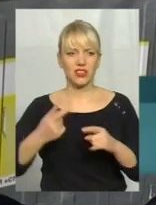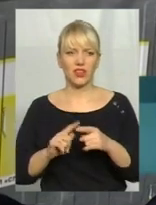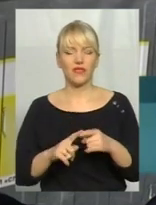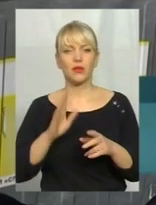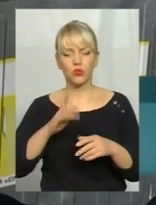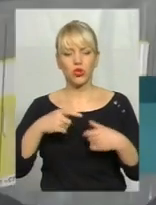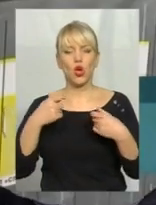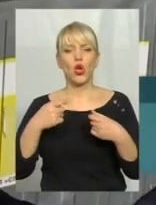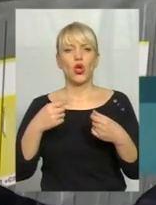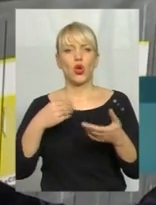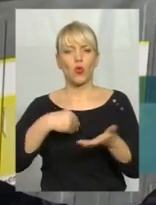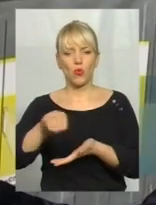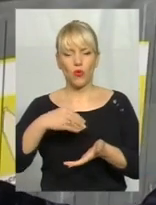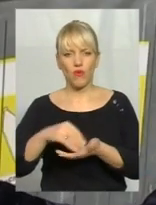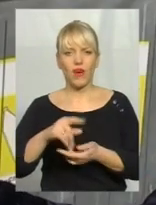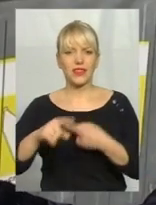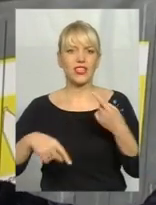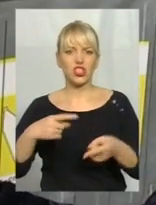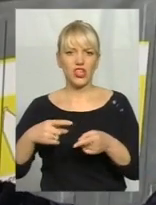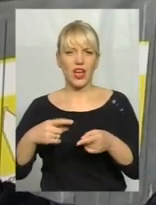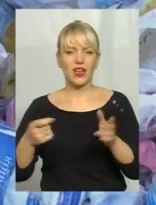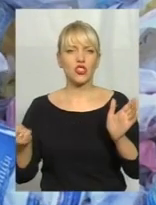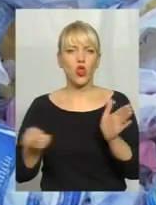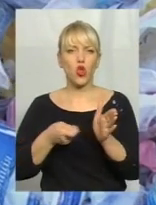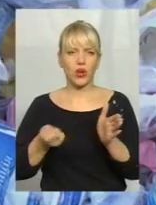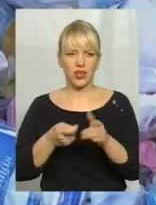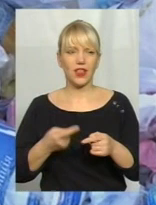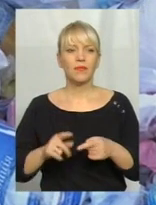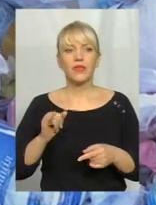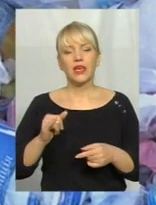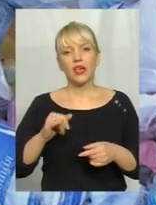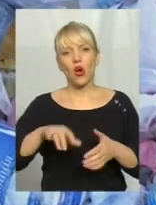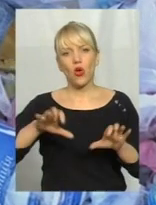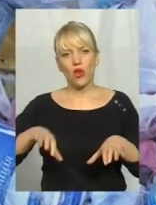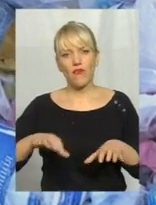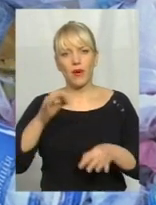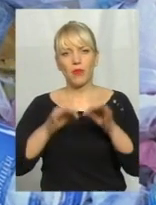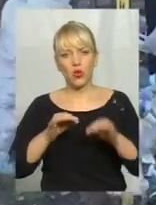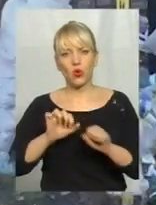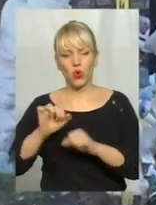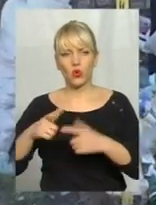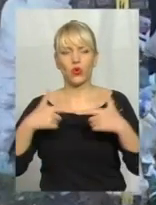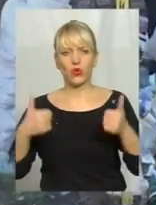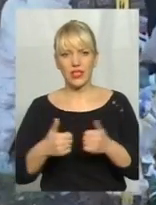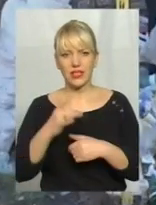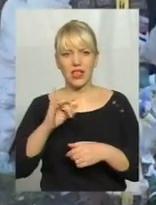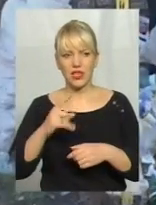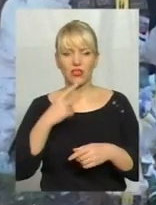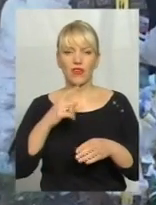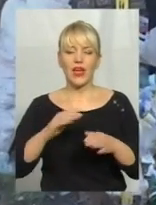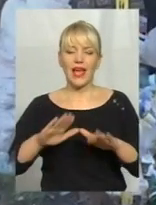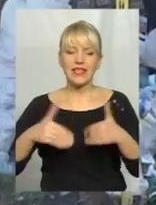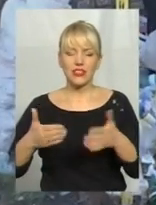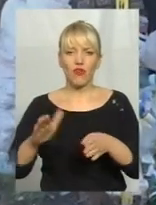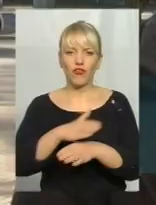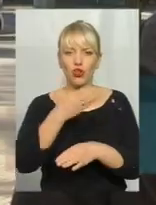через торги будемо купувати. Надіємося, що сесія підтримує цю пропозицію. Голова громадської природоохоронної організації Юрій Різніков ініціативу відокремлювати.